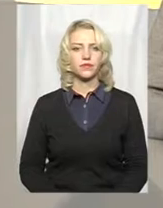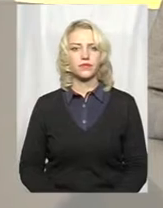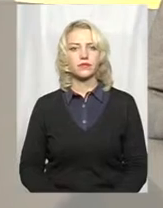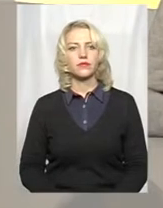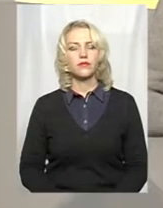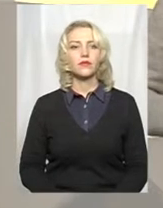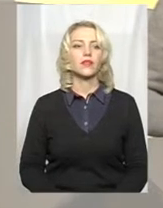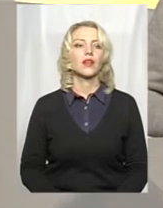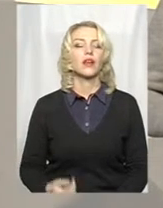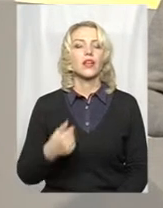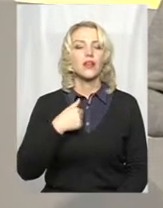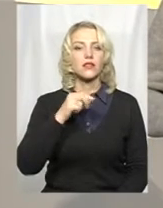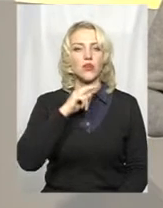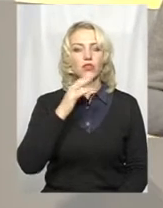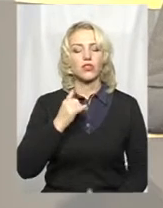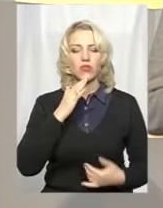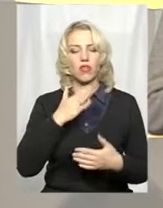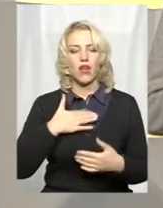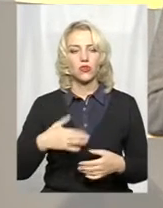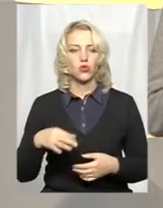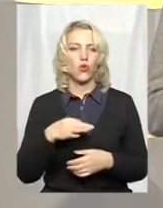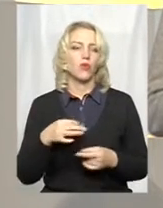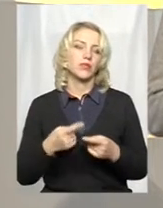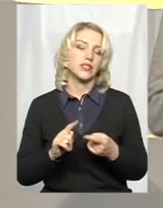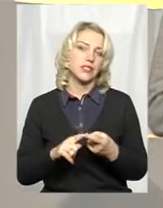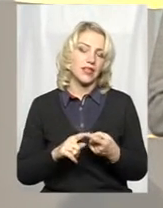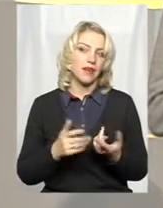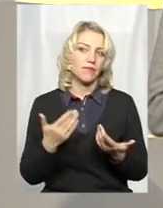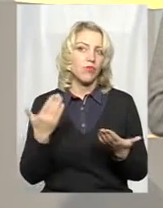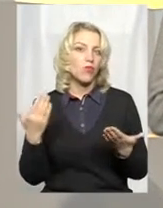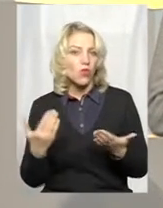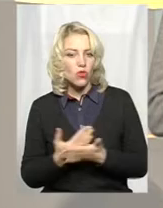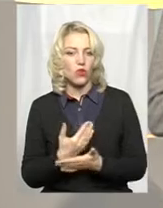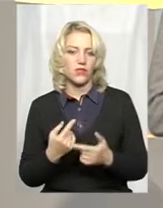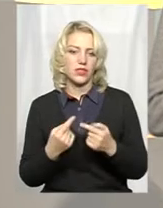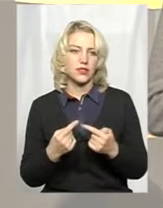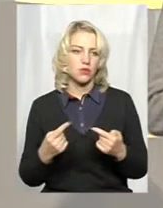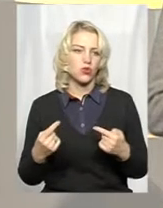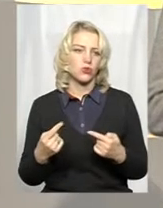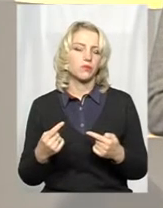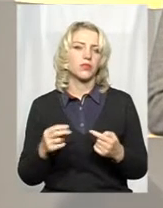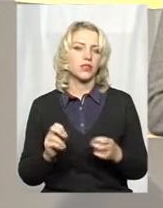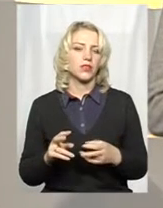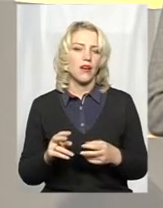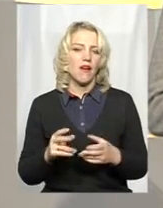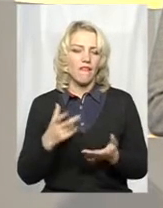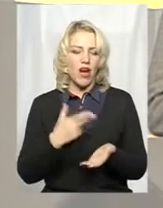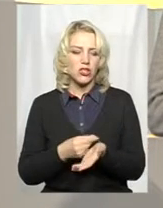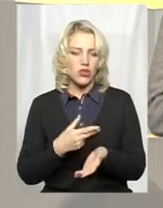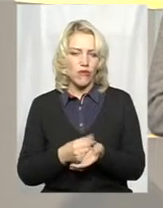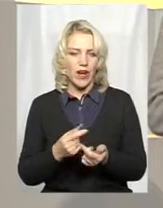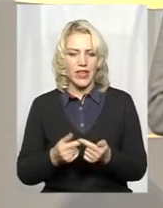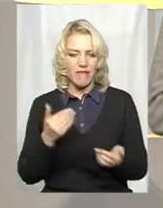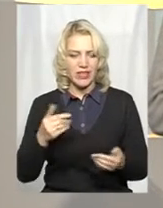Отже, я зауважу, для нашої області це відносно новий спосіб вакцинування диких тварин від сказу.